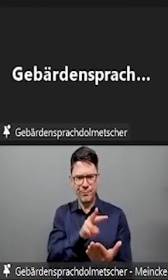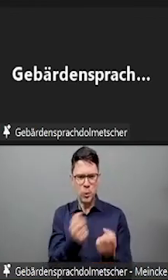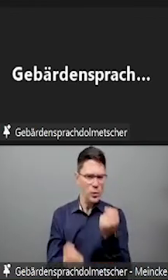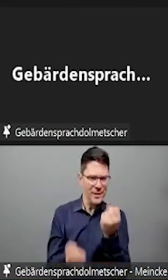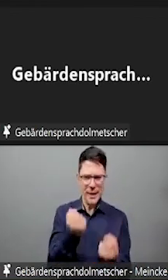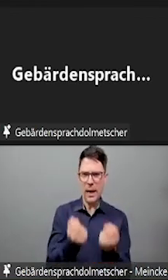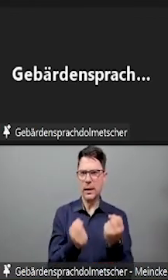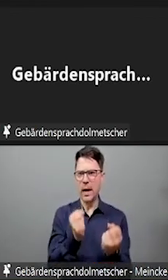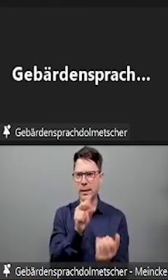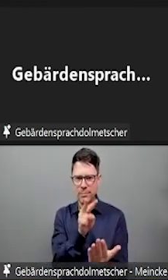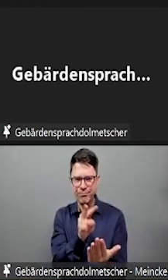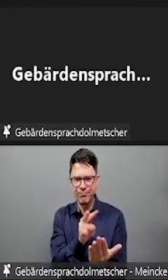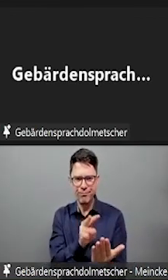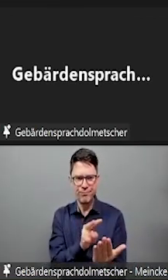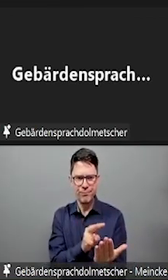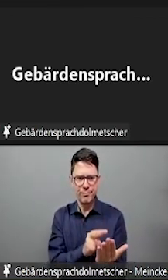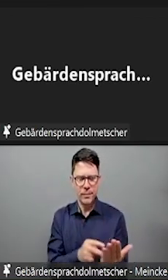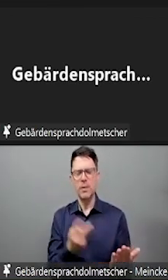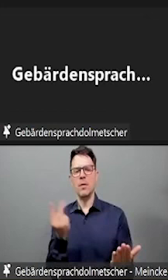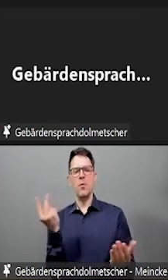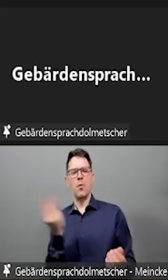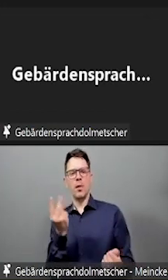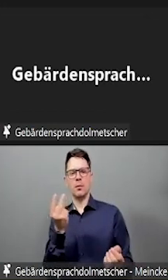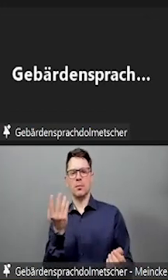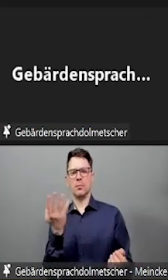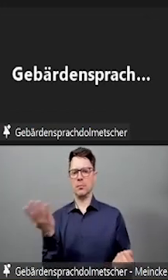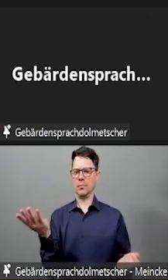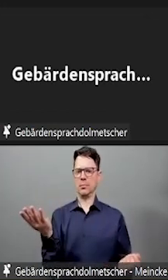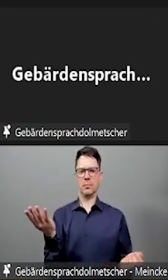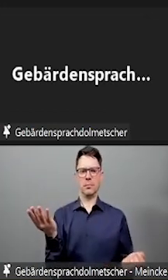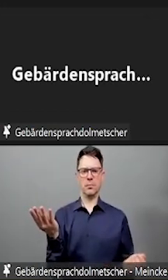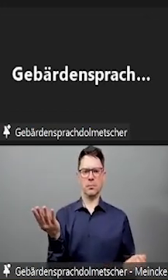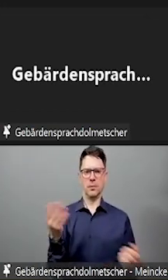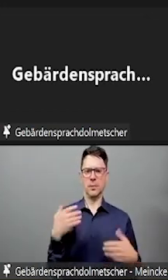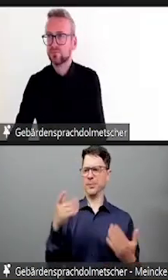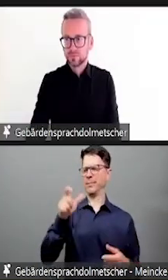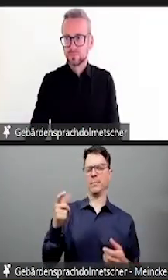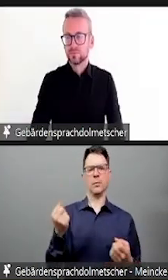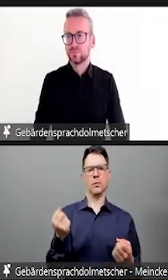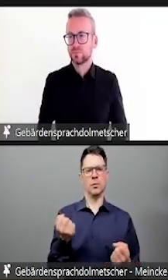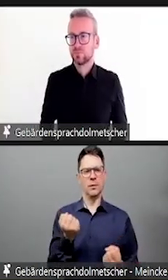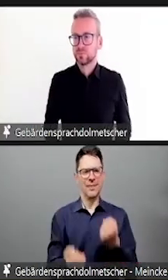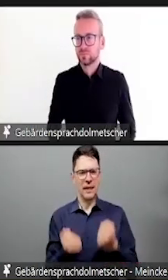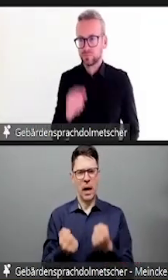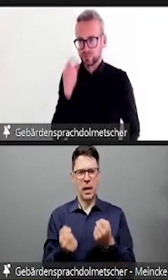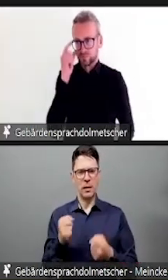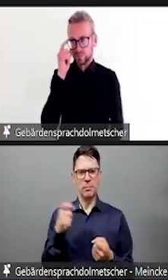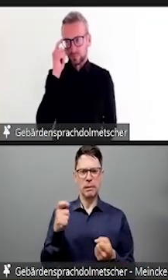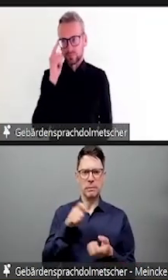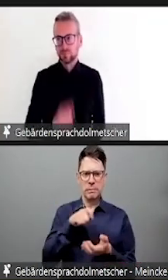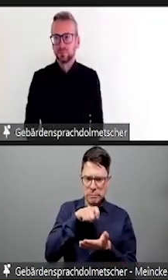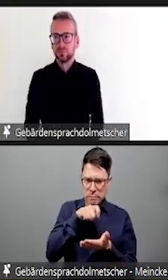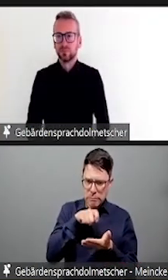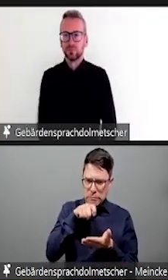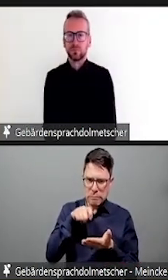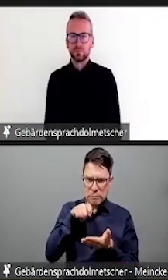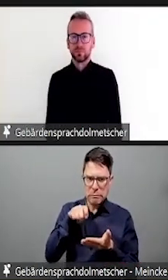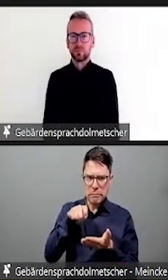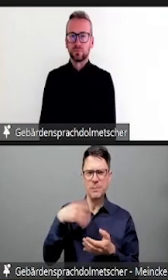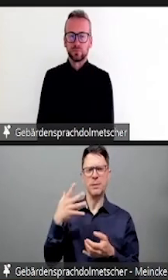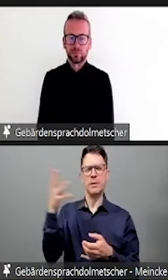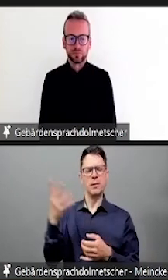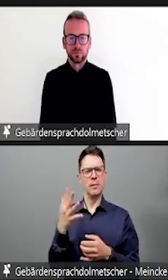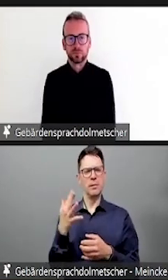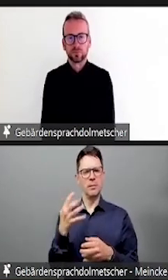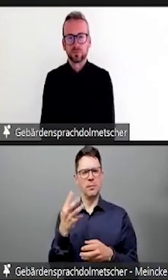motorischen Beeinträchtigung, dann dürfe das eben ausgeglichen werden. Und diese derzeitige